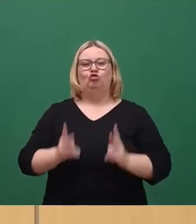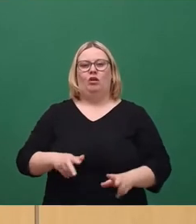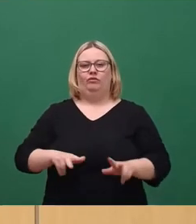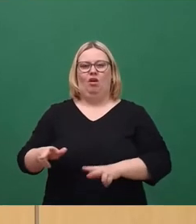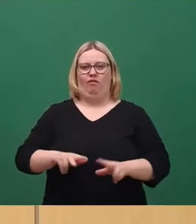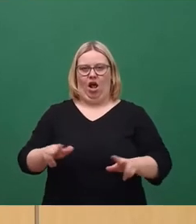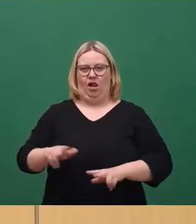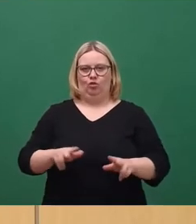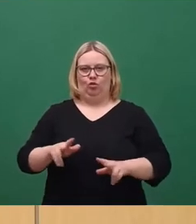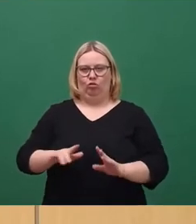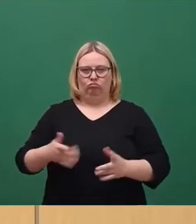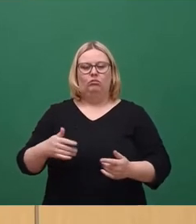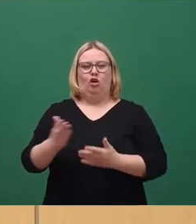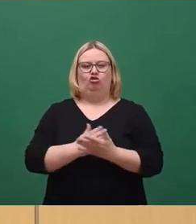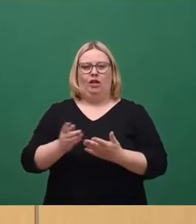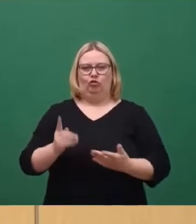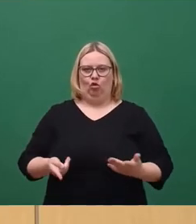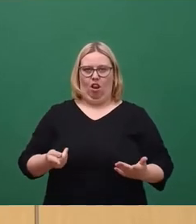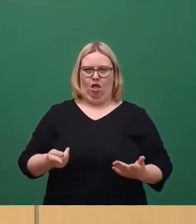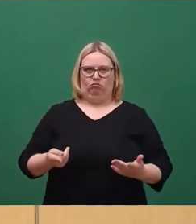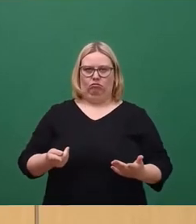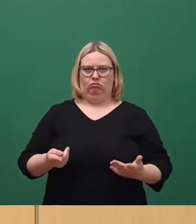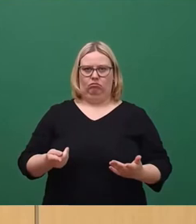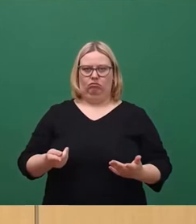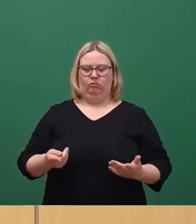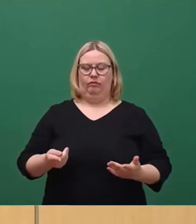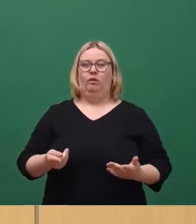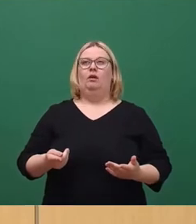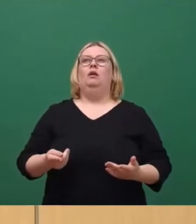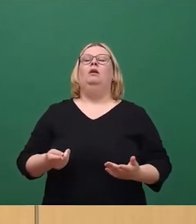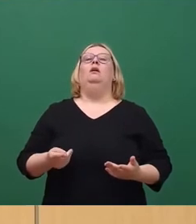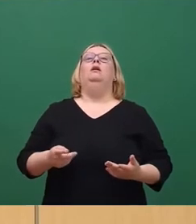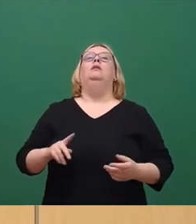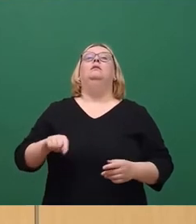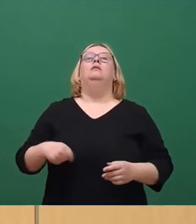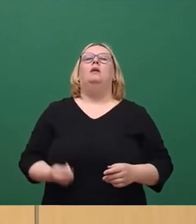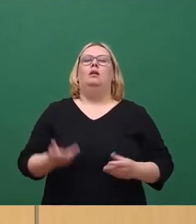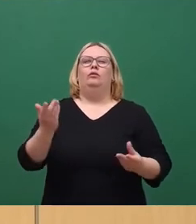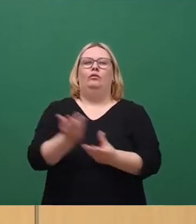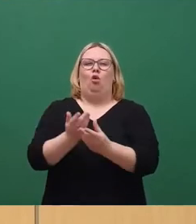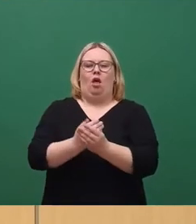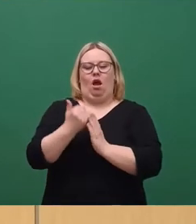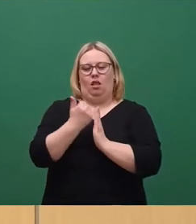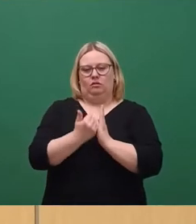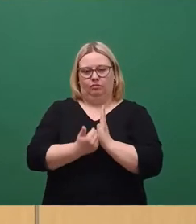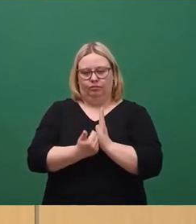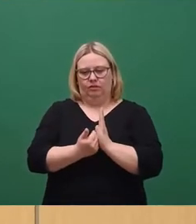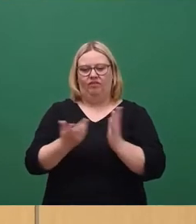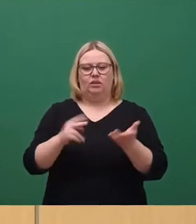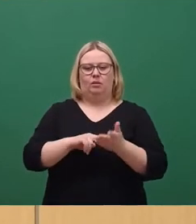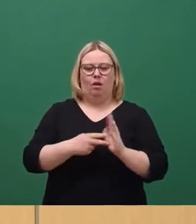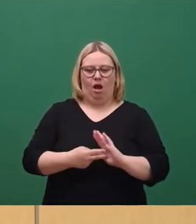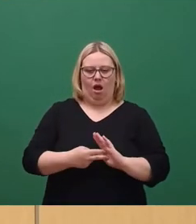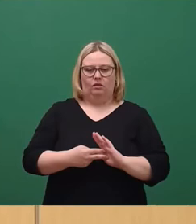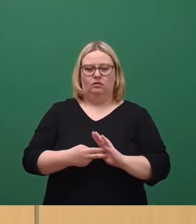aus eigener Regie entscheiden. Dann gab es irgendwann mal eine Vorlage, da stand das alles drin und was da so geplant war, uns war von